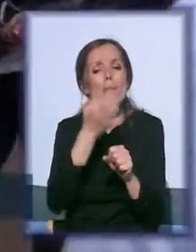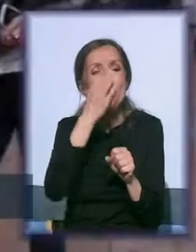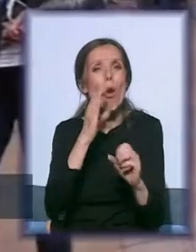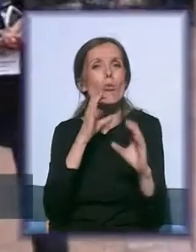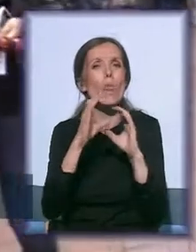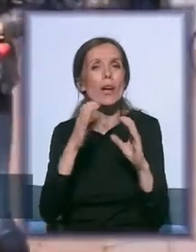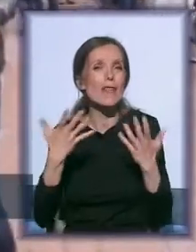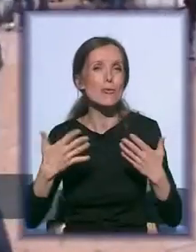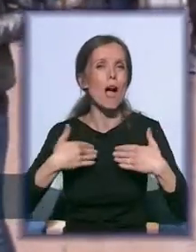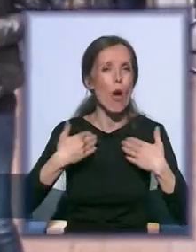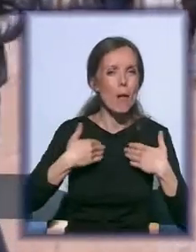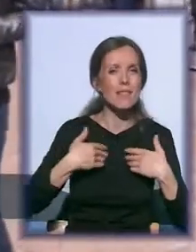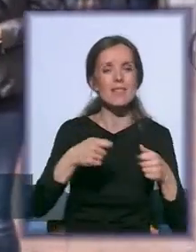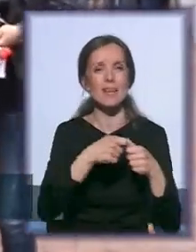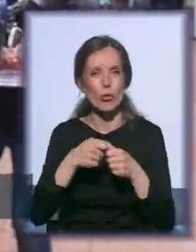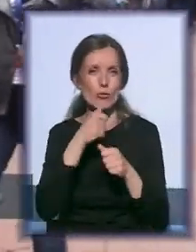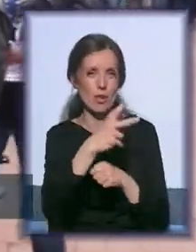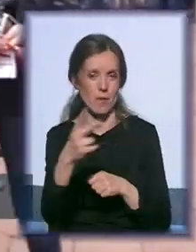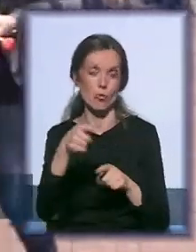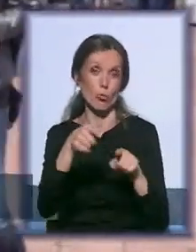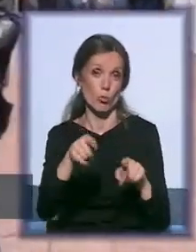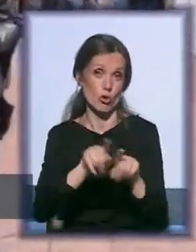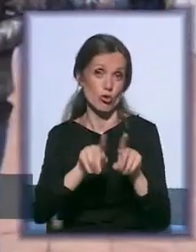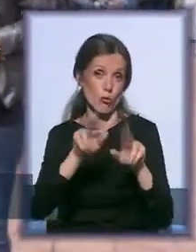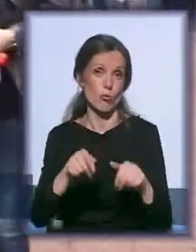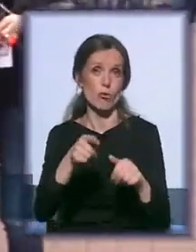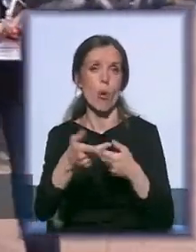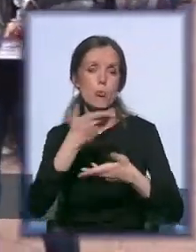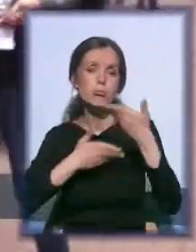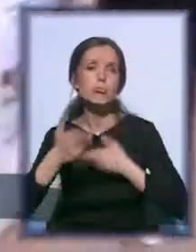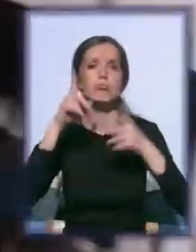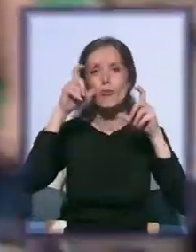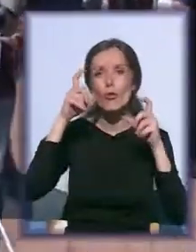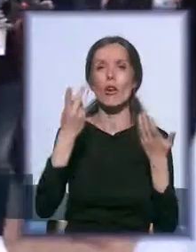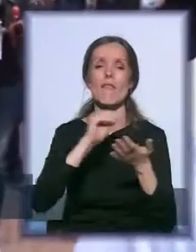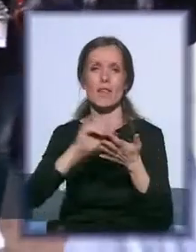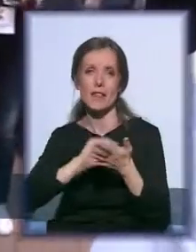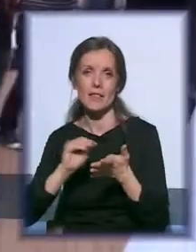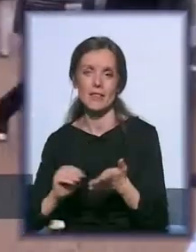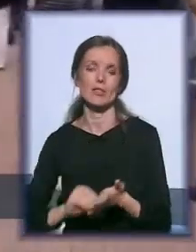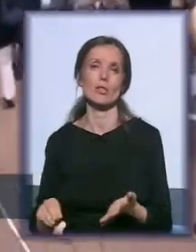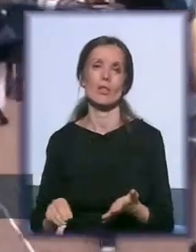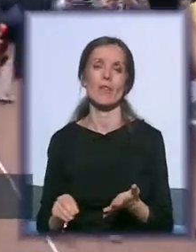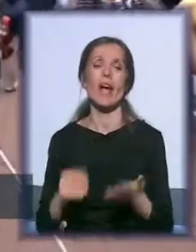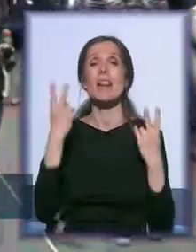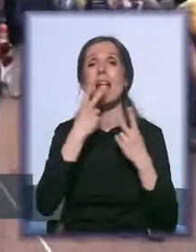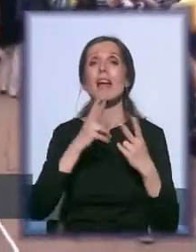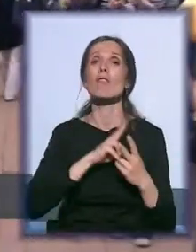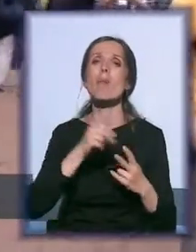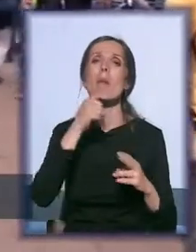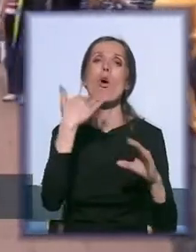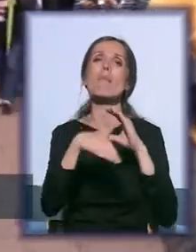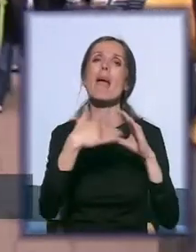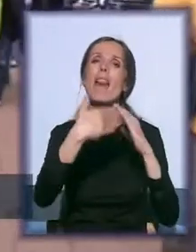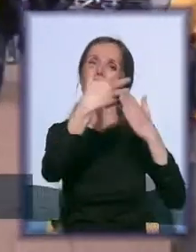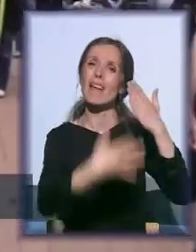omladinskim udruženjima i svim drugim. Tu možemo isto razmenjivati fotografije, tekstove i sve. Znači, naravno imamo i mailing listu